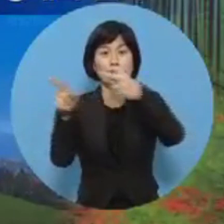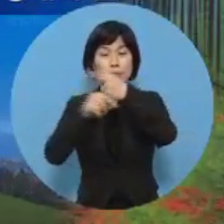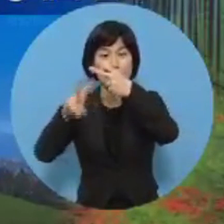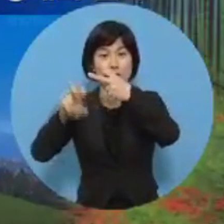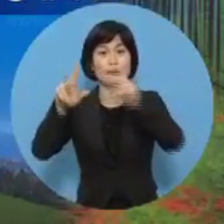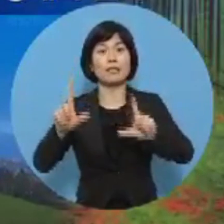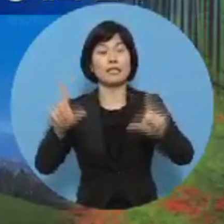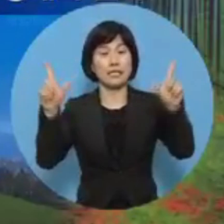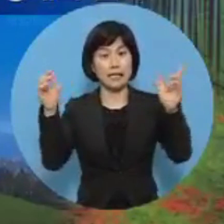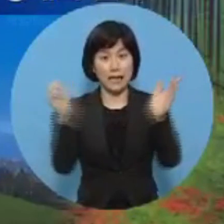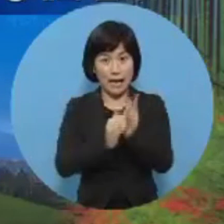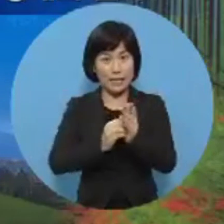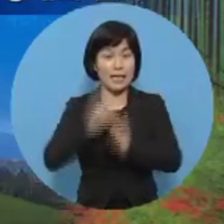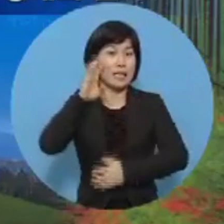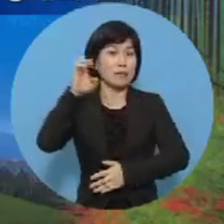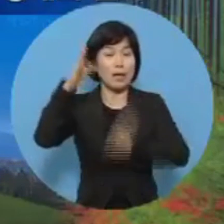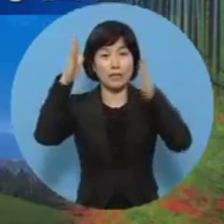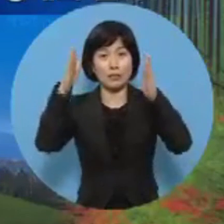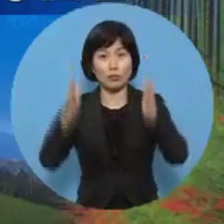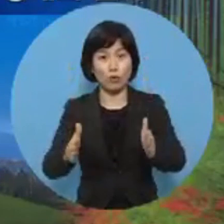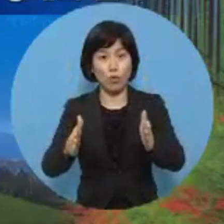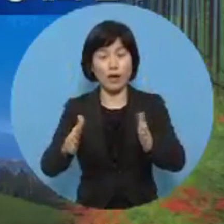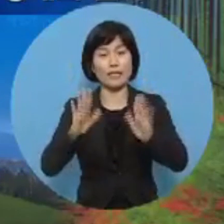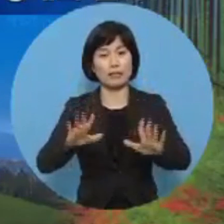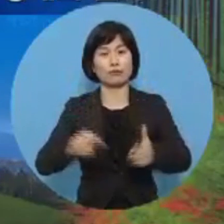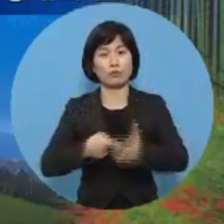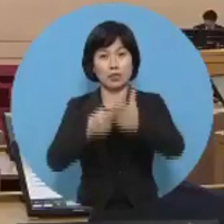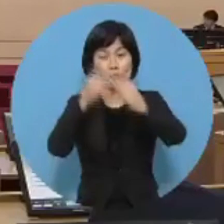44일간의 일정으로 진행되고 있습니다.